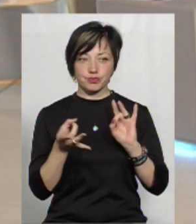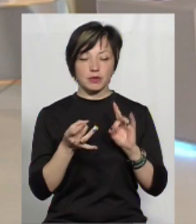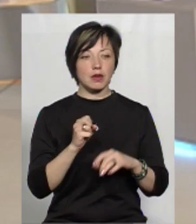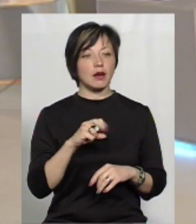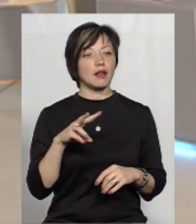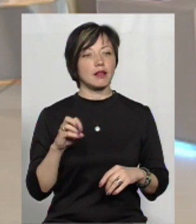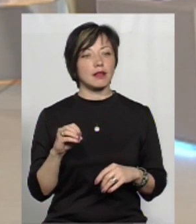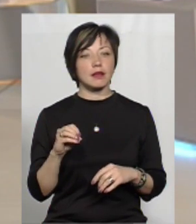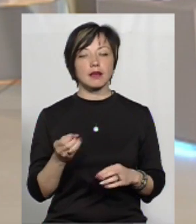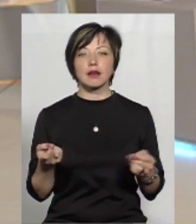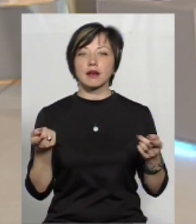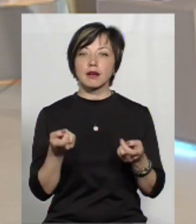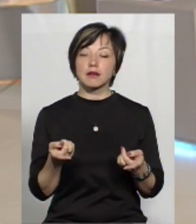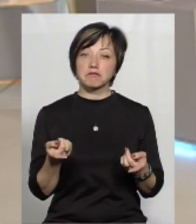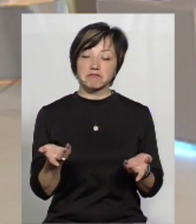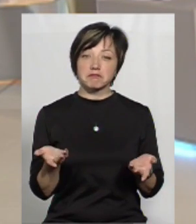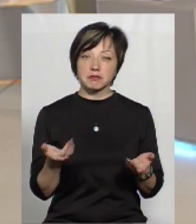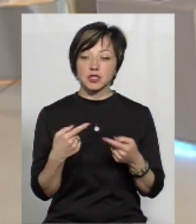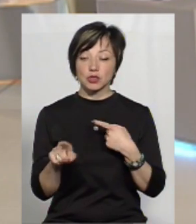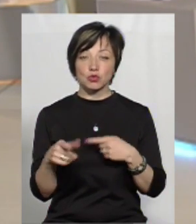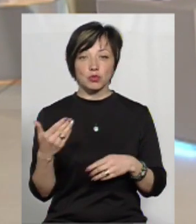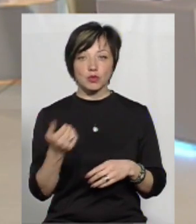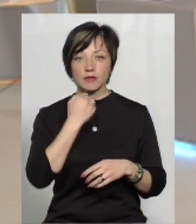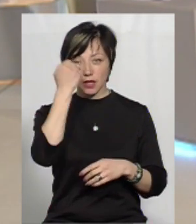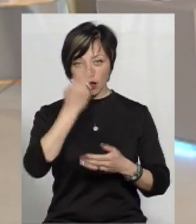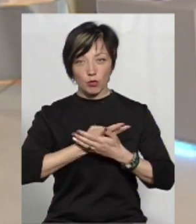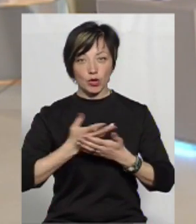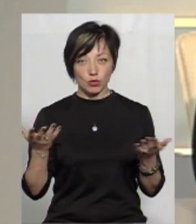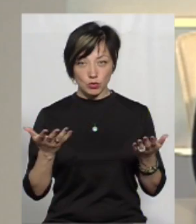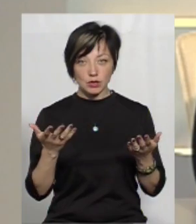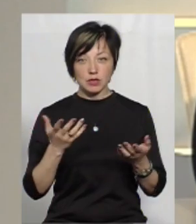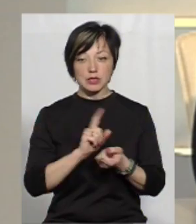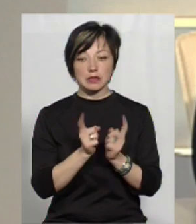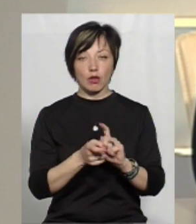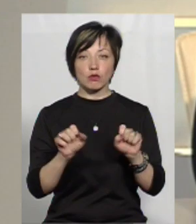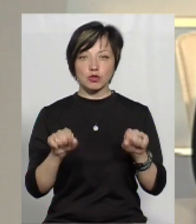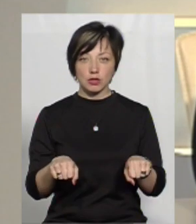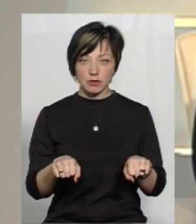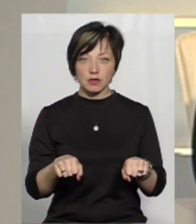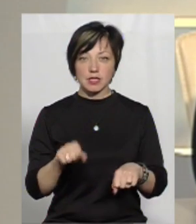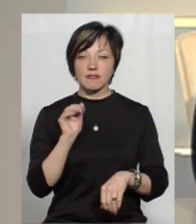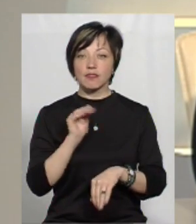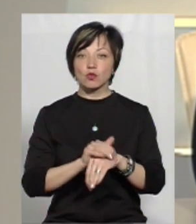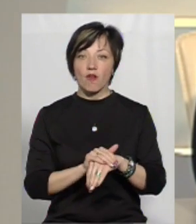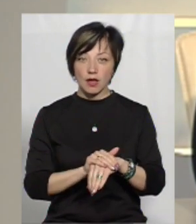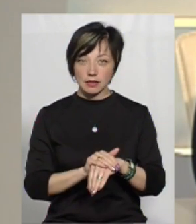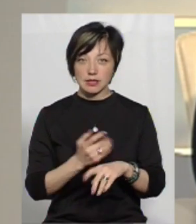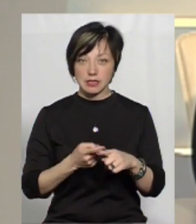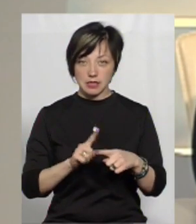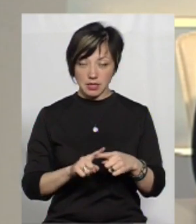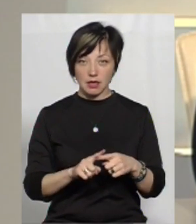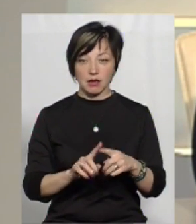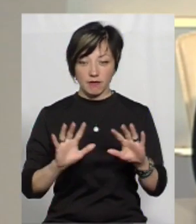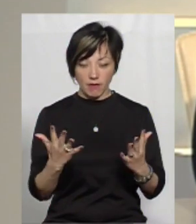Але разом з тим, з іншого боку, завдяки оприлюдненню стало можливим зафіксувати